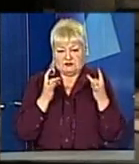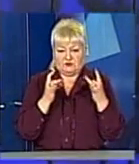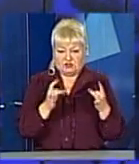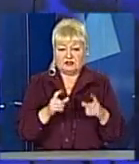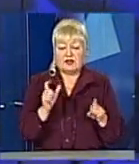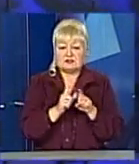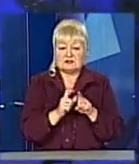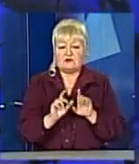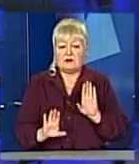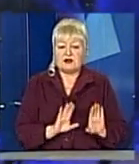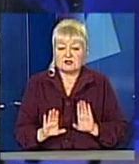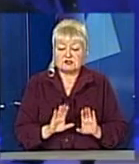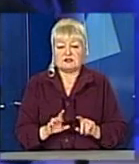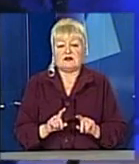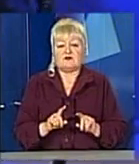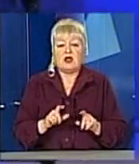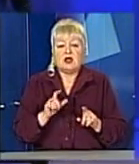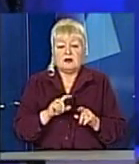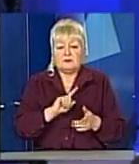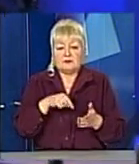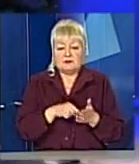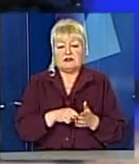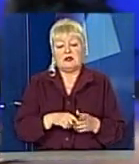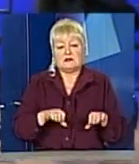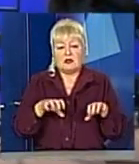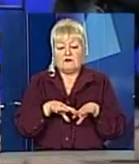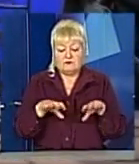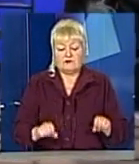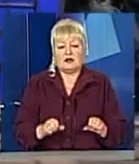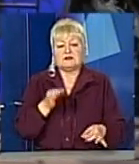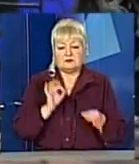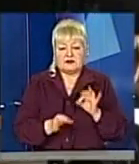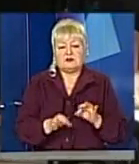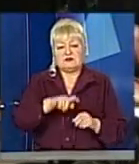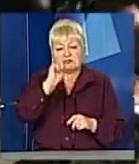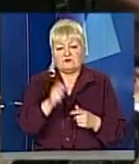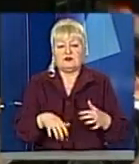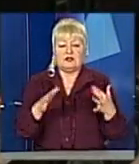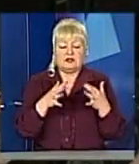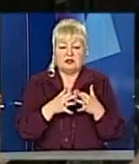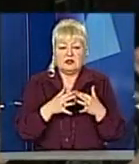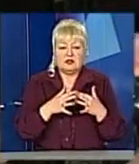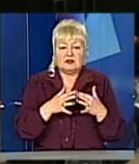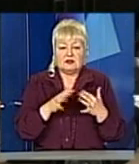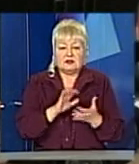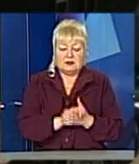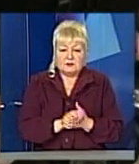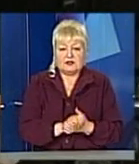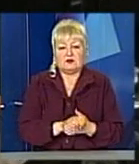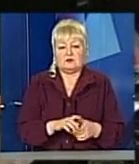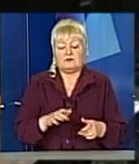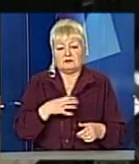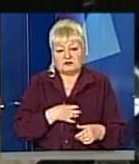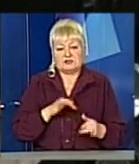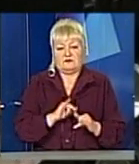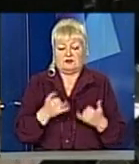словами режисерів театру, питання влади, справедливості, війни і миру, які були актуальні 5 тисячоліть тому, актуальні і